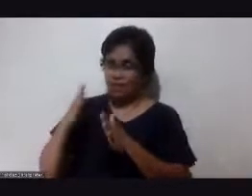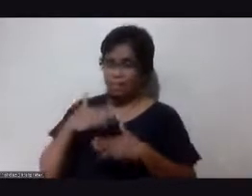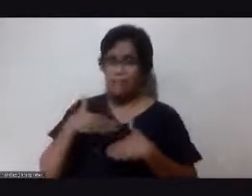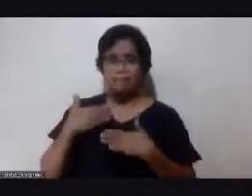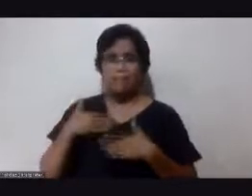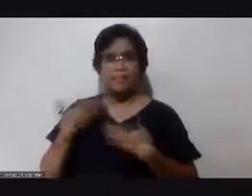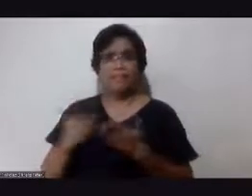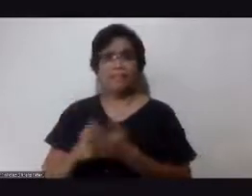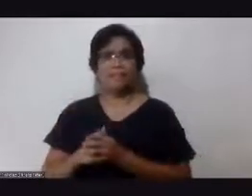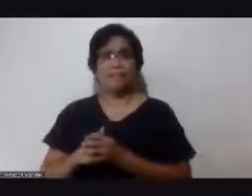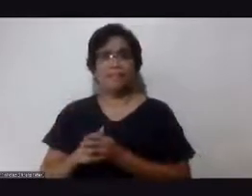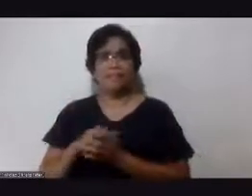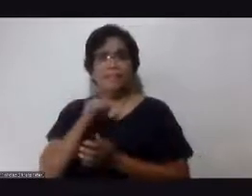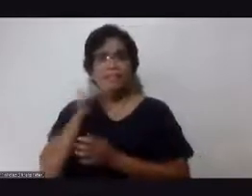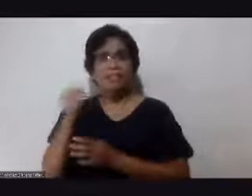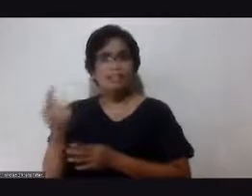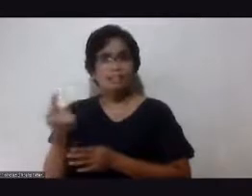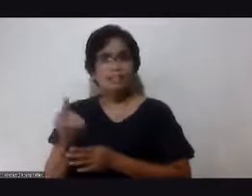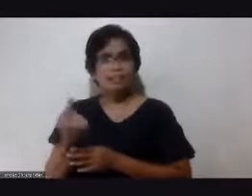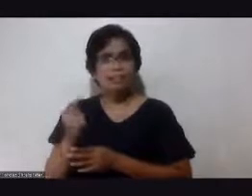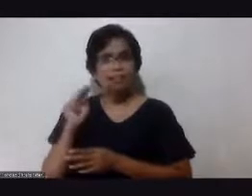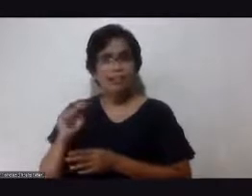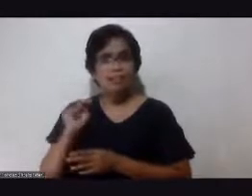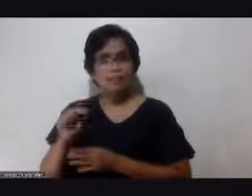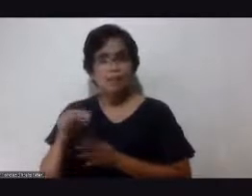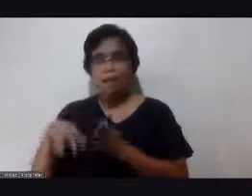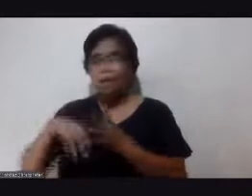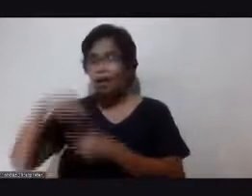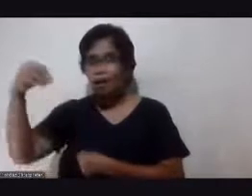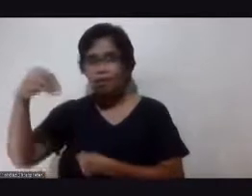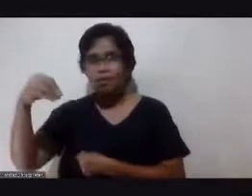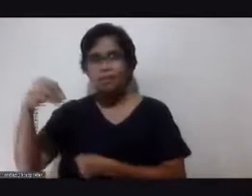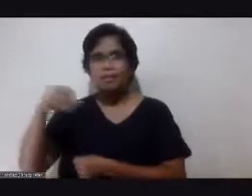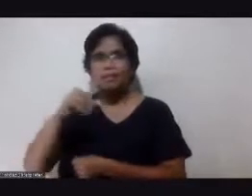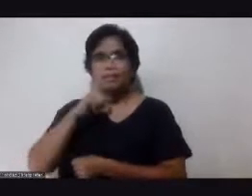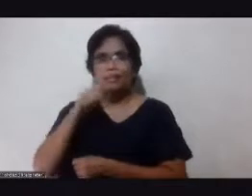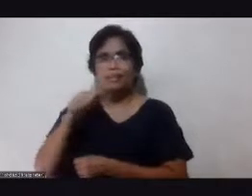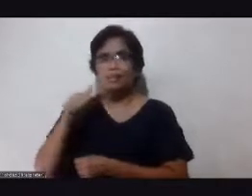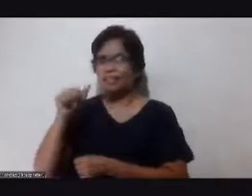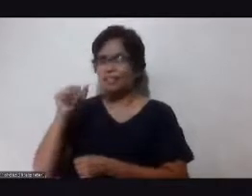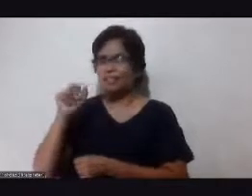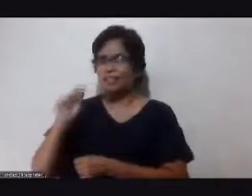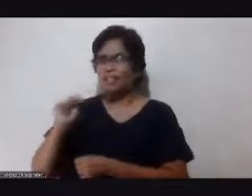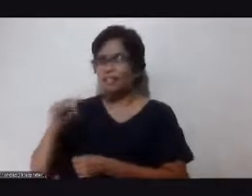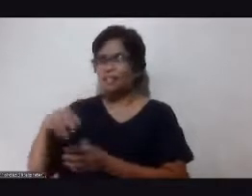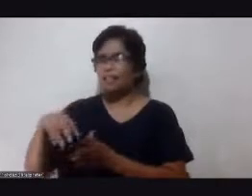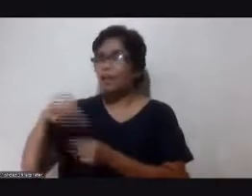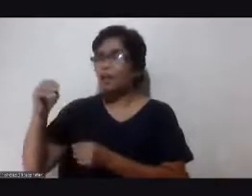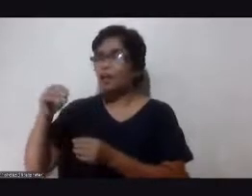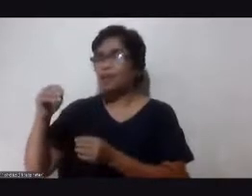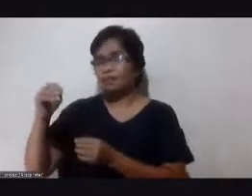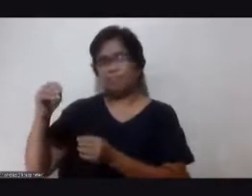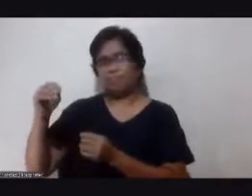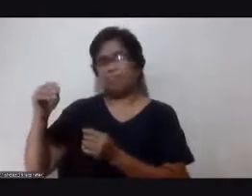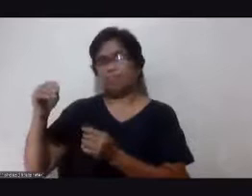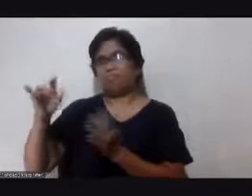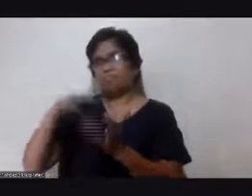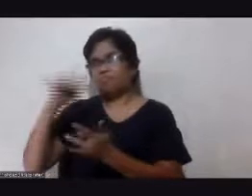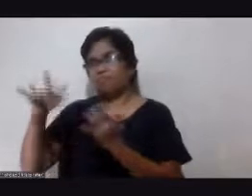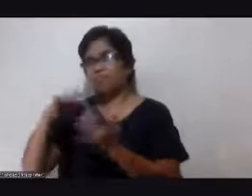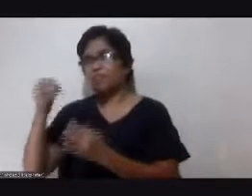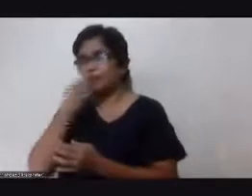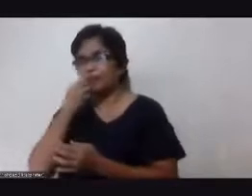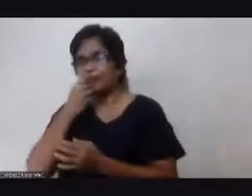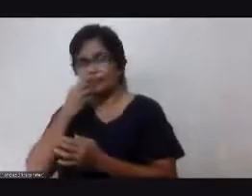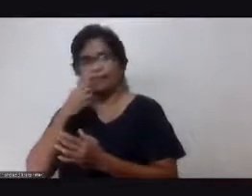okay yeah ah hindi naman kailangang lumabas hindi kailangang kumain sa labas hindi kailangang mamasyal okay ang